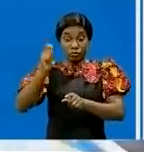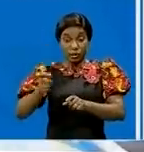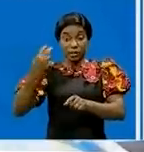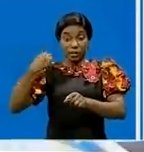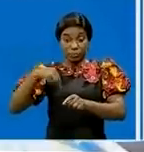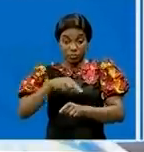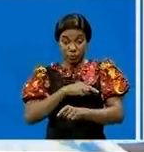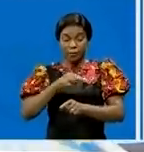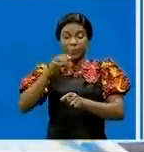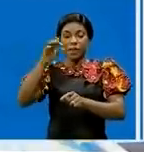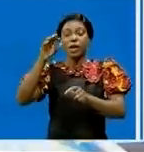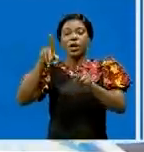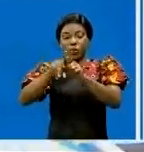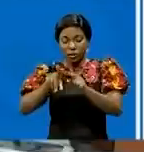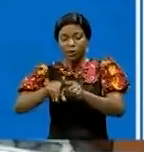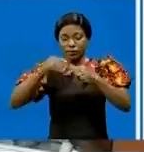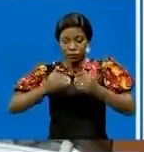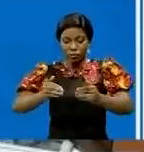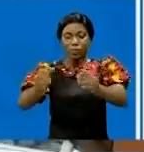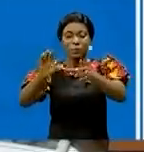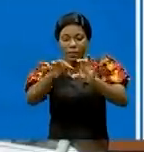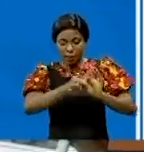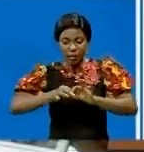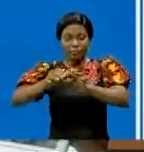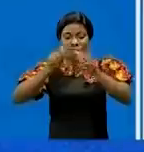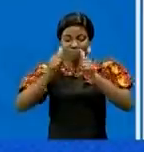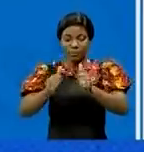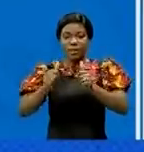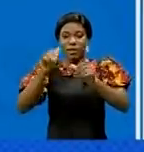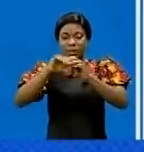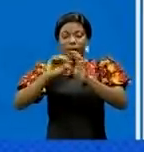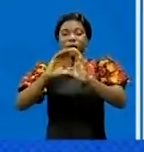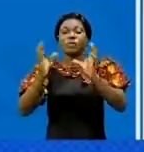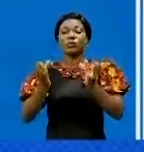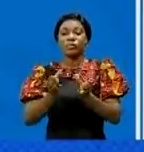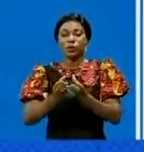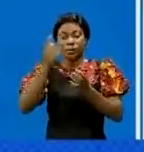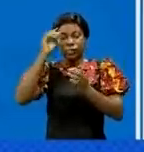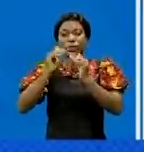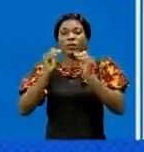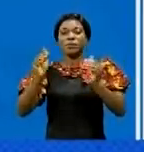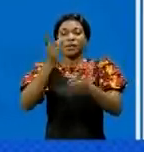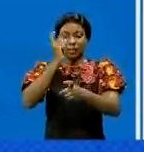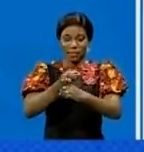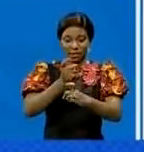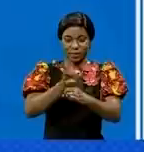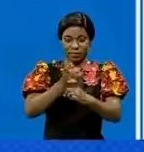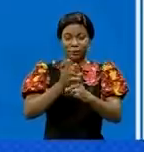tout en les invitant à une cohabitation pacifique de communautés pour une paix durable.